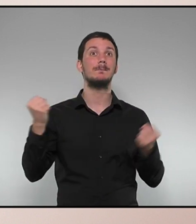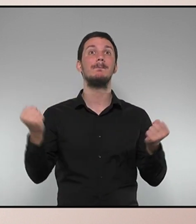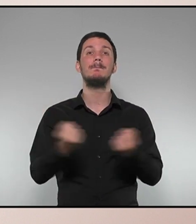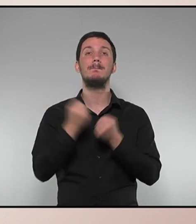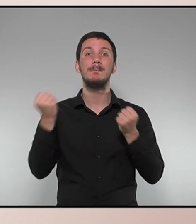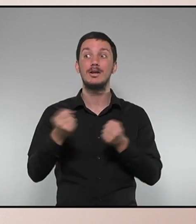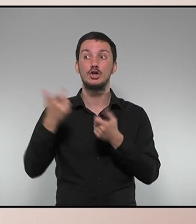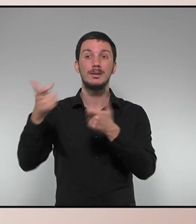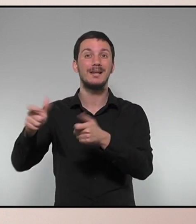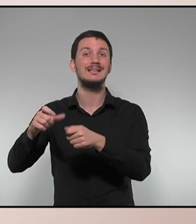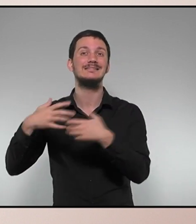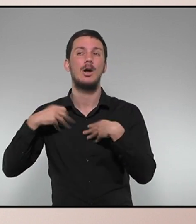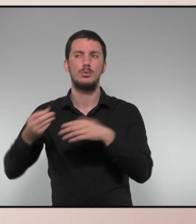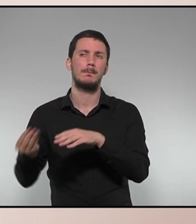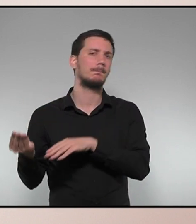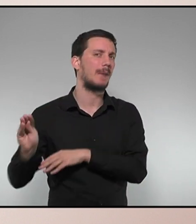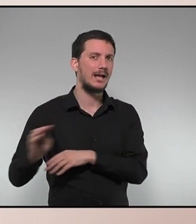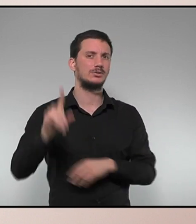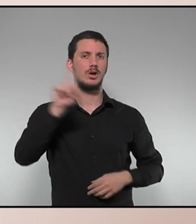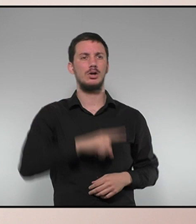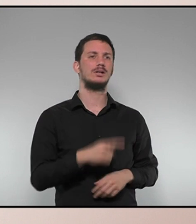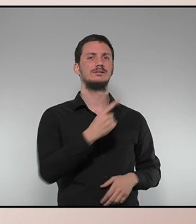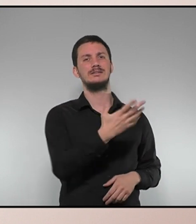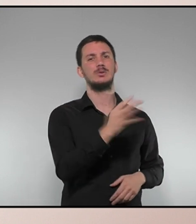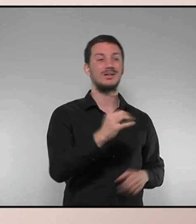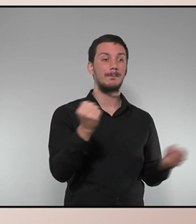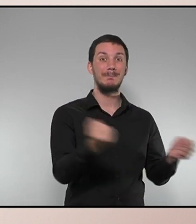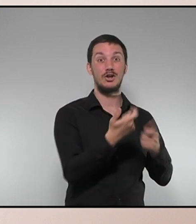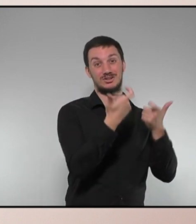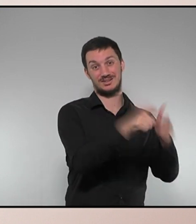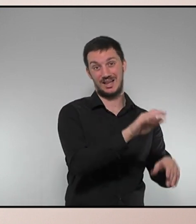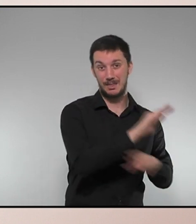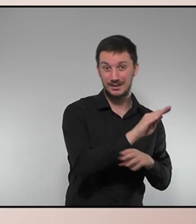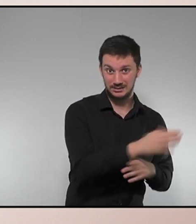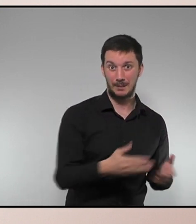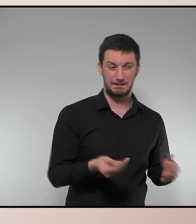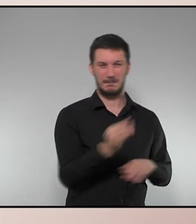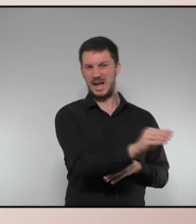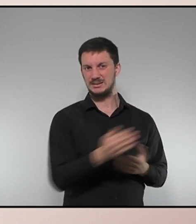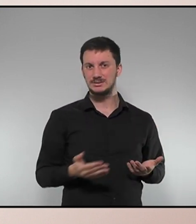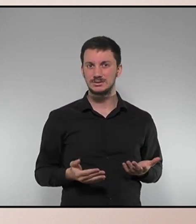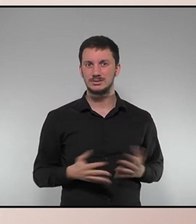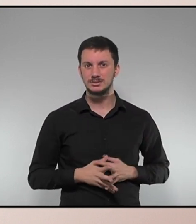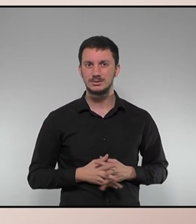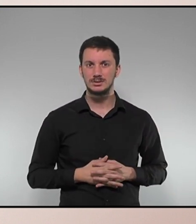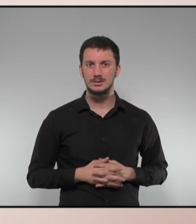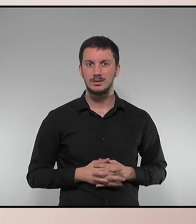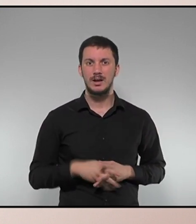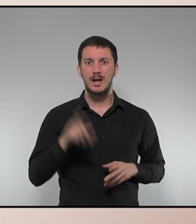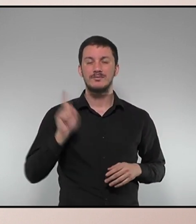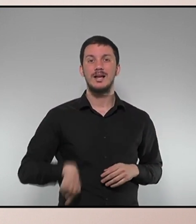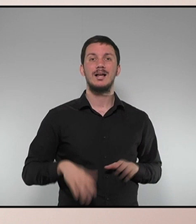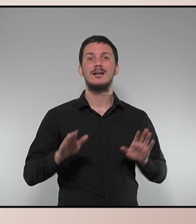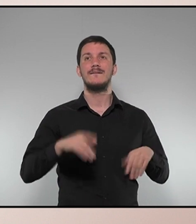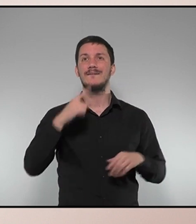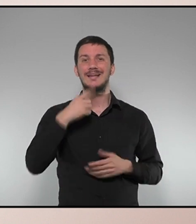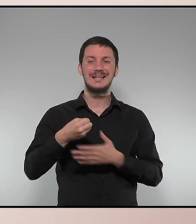Salut o 650 milions el pressupost del Departament d'Ensenyament i que incorpora també la previsió d'una reducció del 50